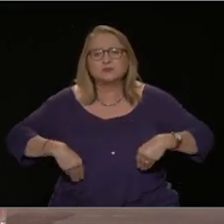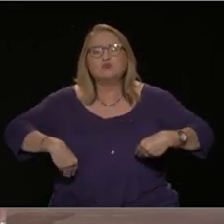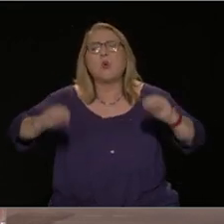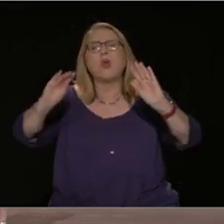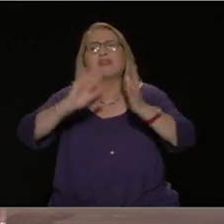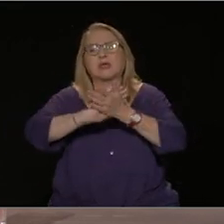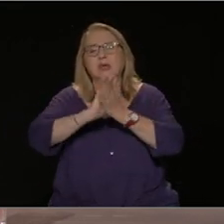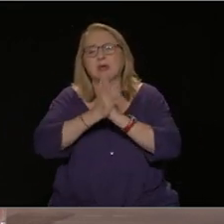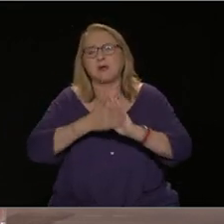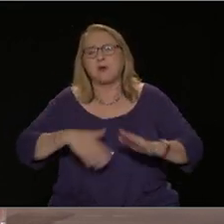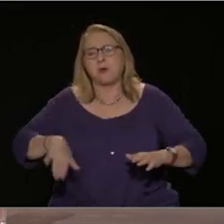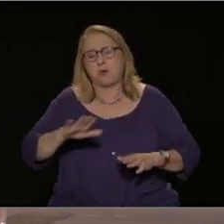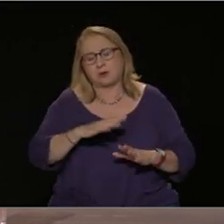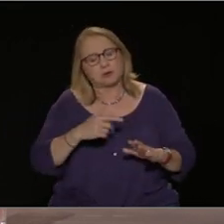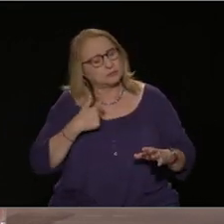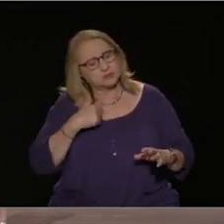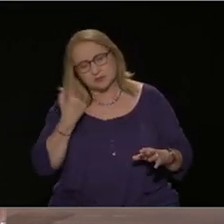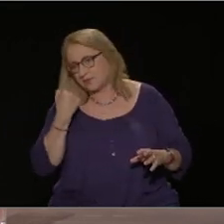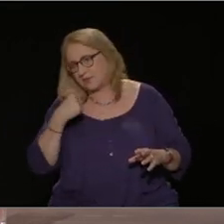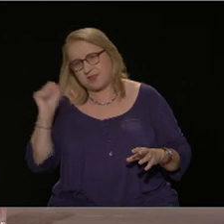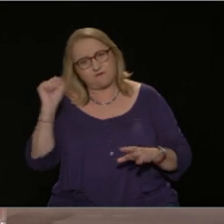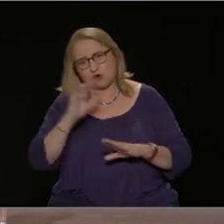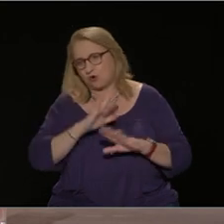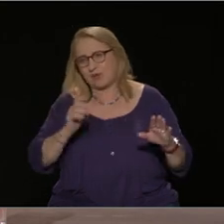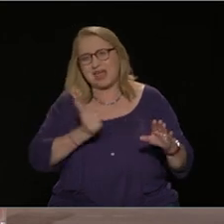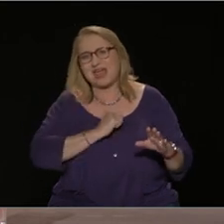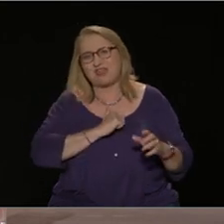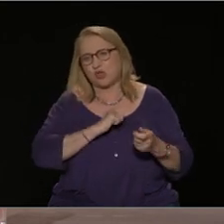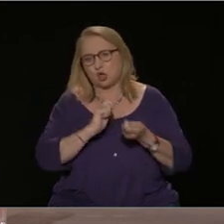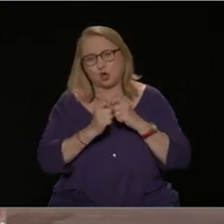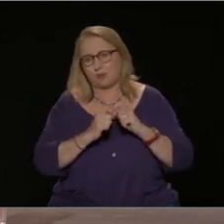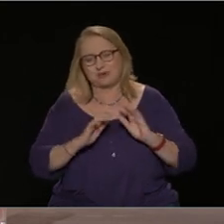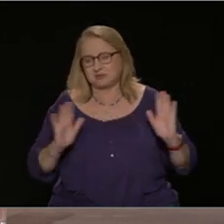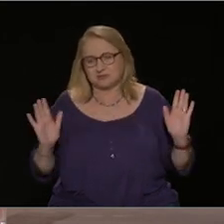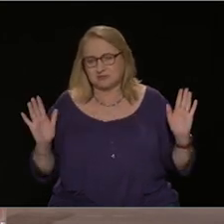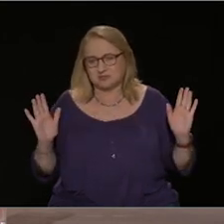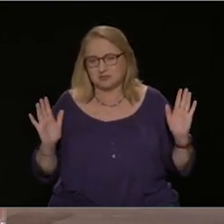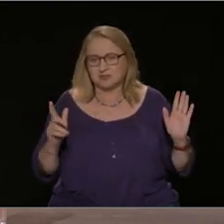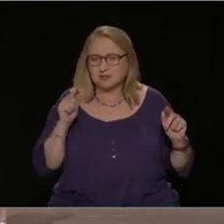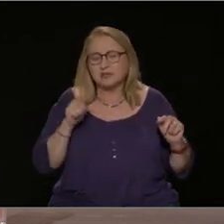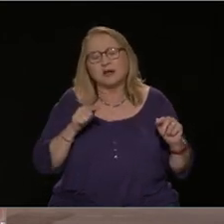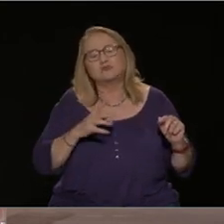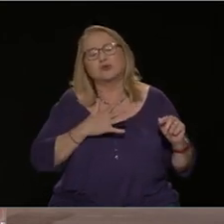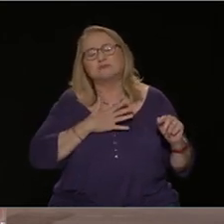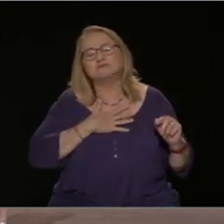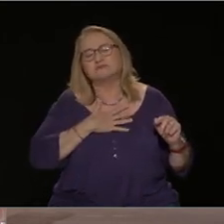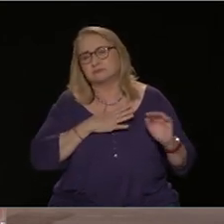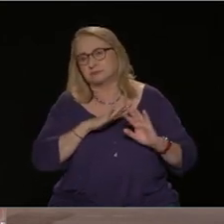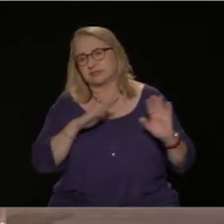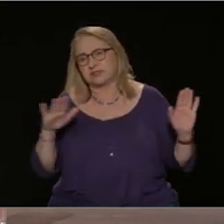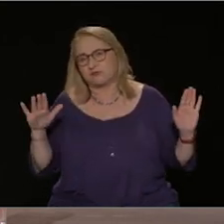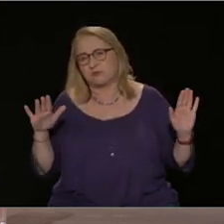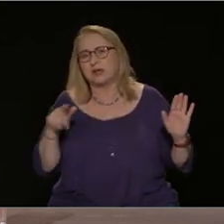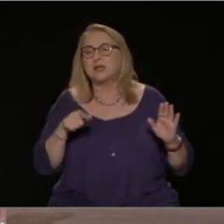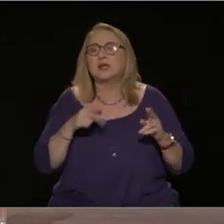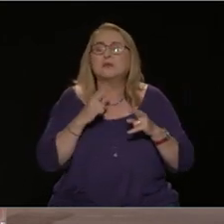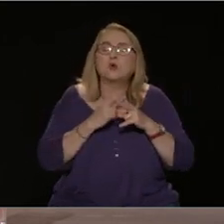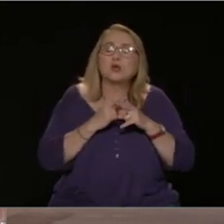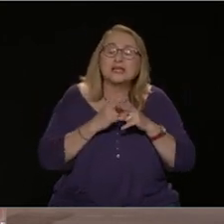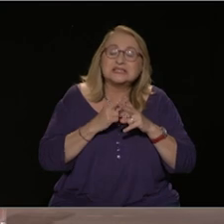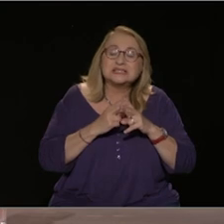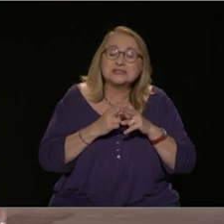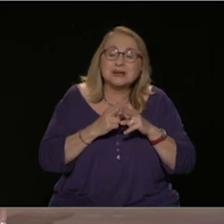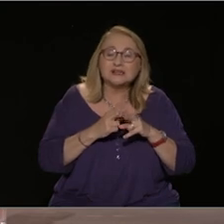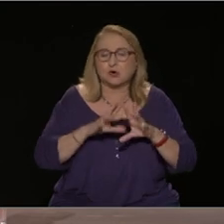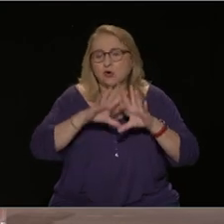και η πολιτική μας στο σήθημα των ιδιωτικοποίησεων που είναι ένα κομβικό σημείο. Είναι βασικό για ένα οποιοδήποτε πρόγραμμα